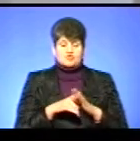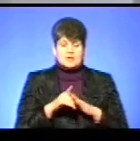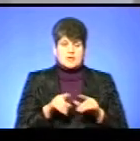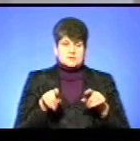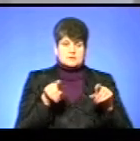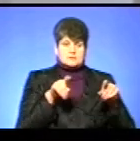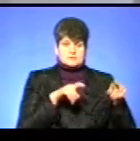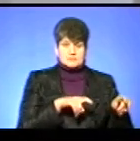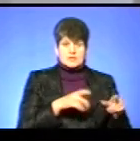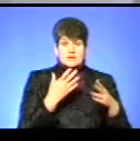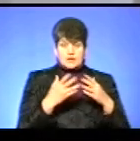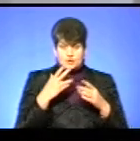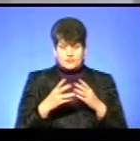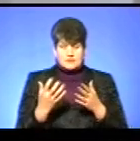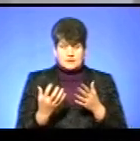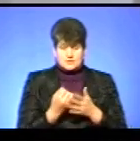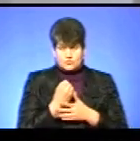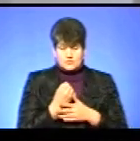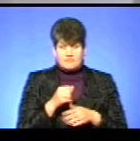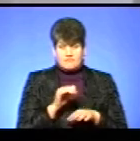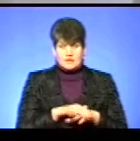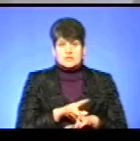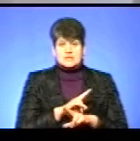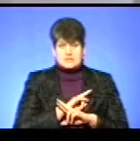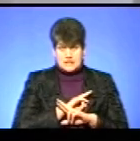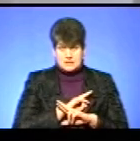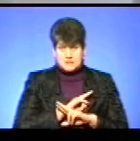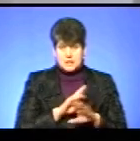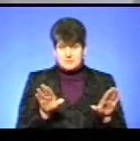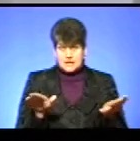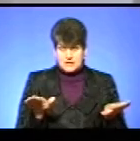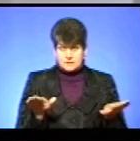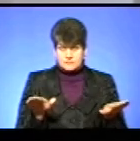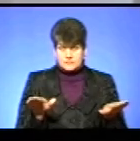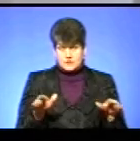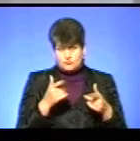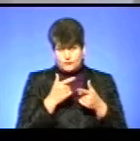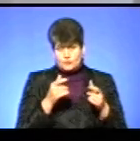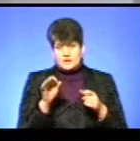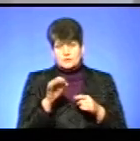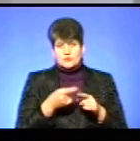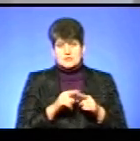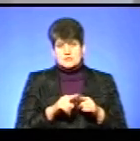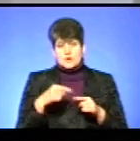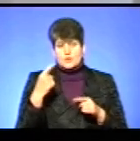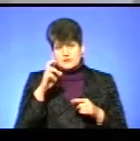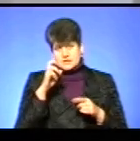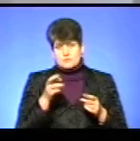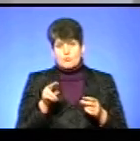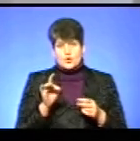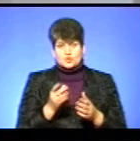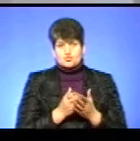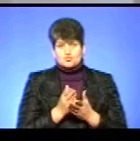міграція. І якщо вони виявляють факти загибелі таких водів птахів, інформувати про це органи Держпорозивслужби в